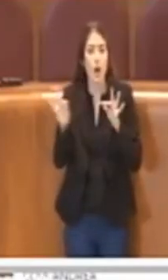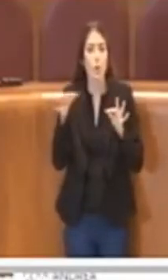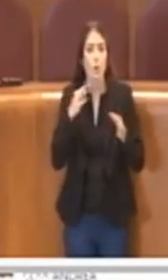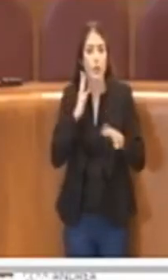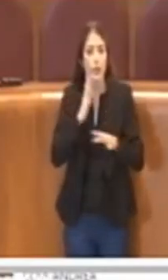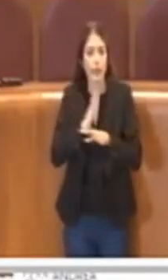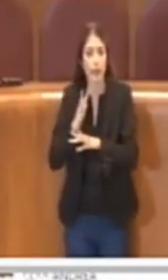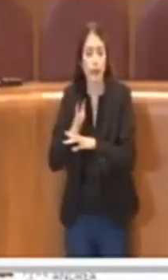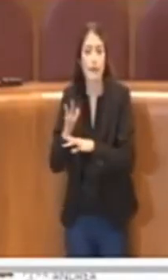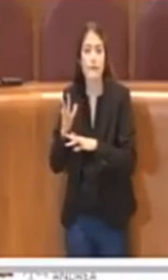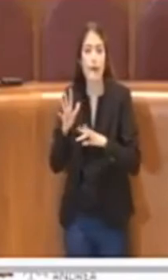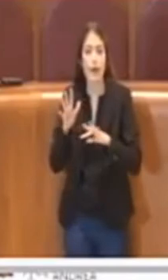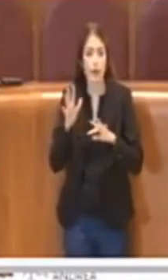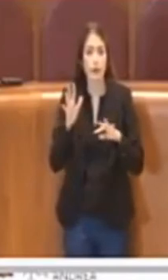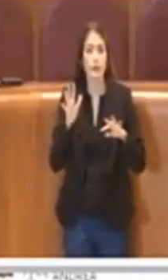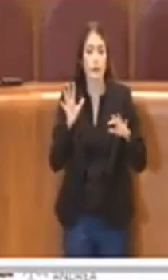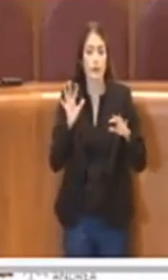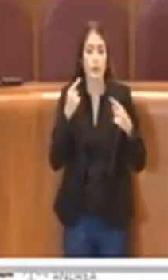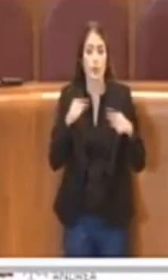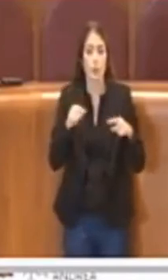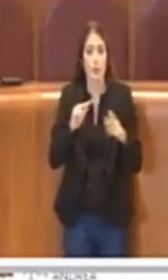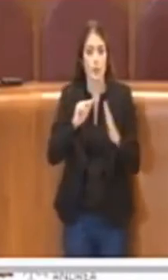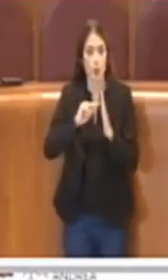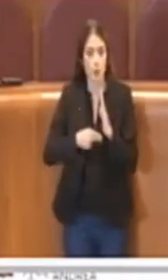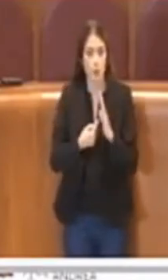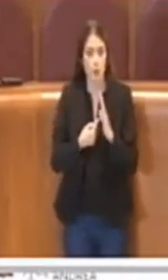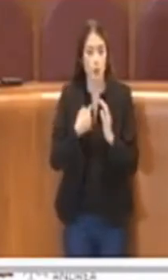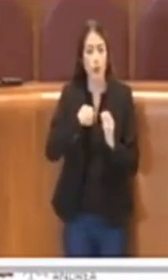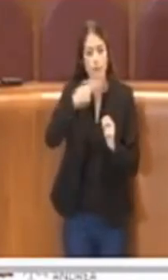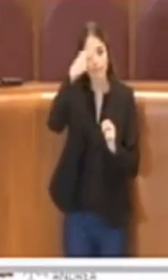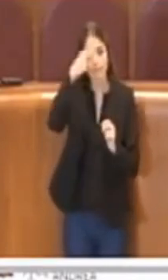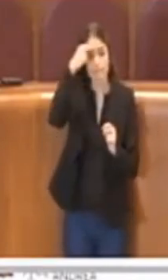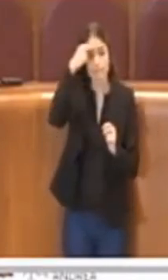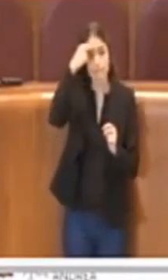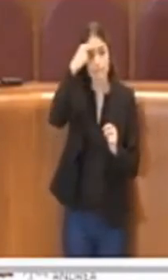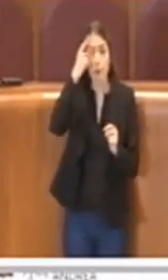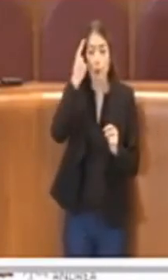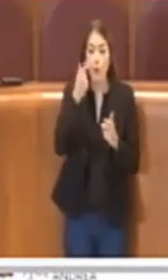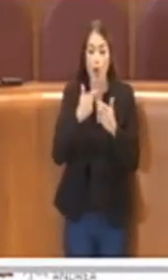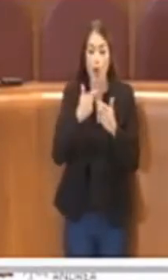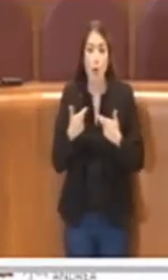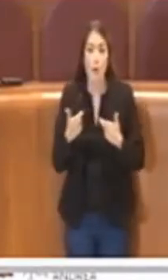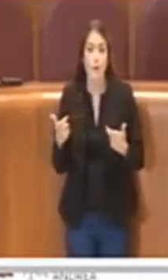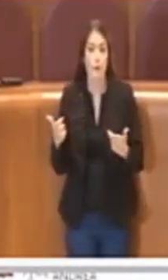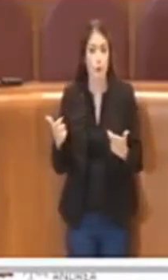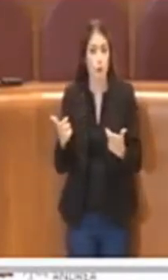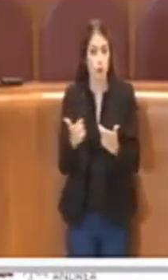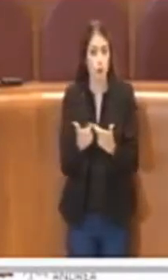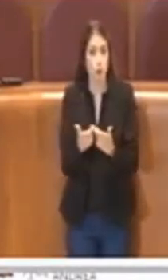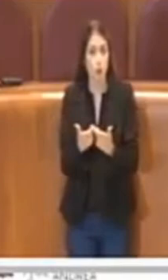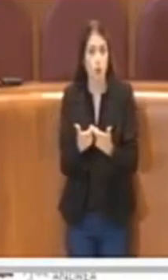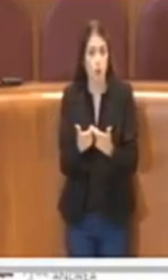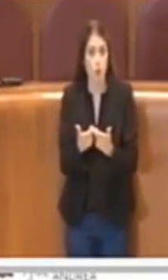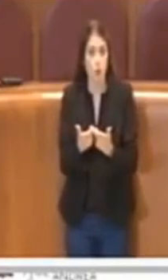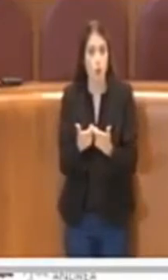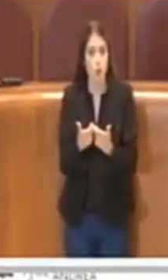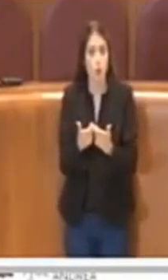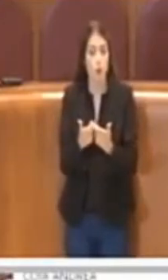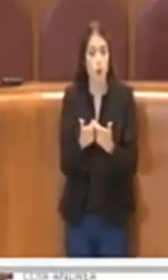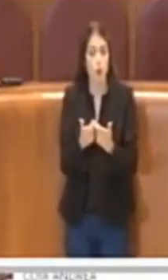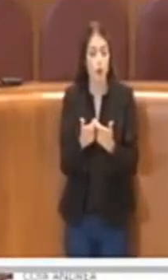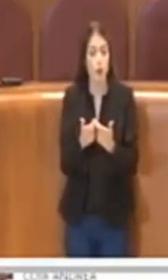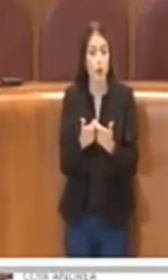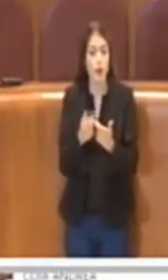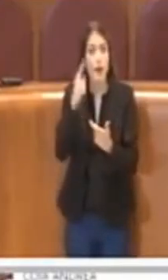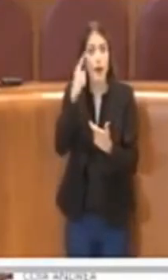su questa mozione, ricordo una commissione nella quale sono state